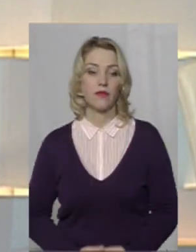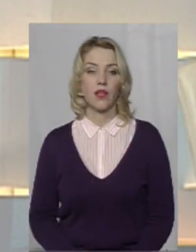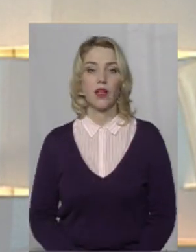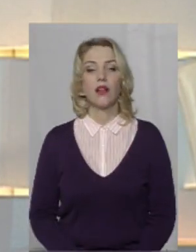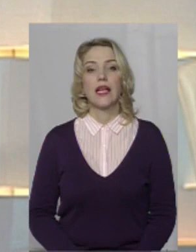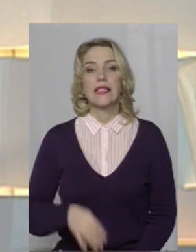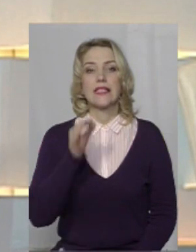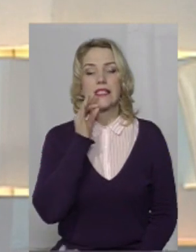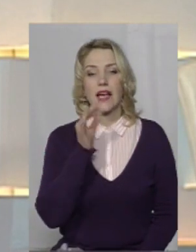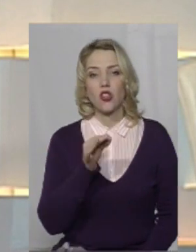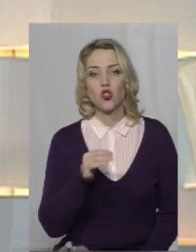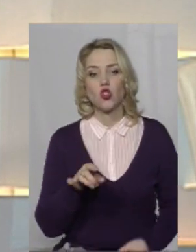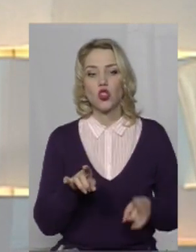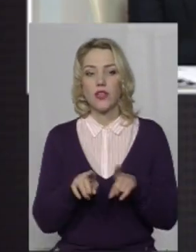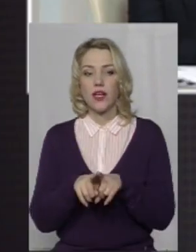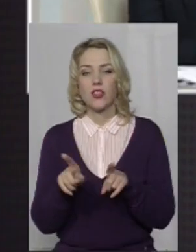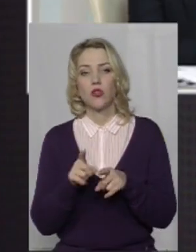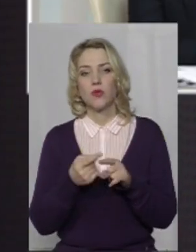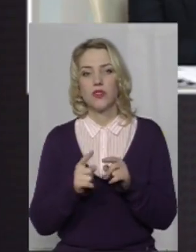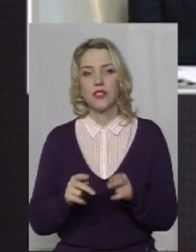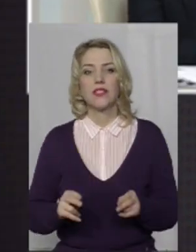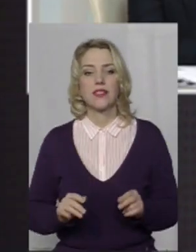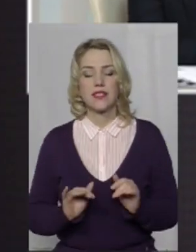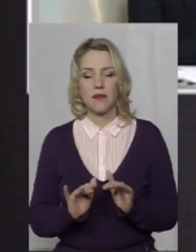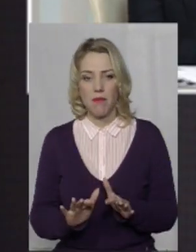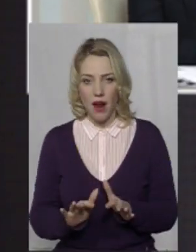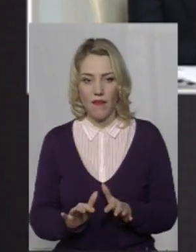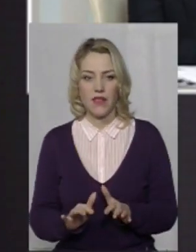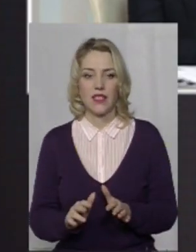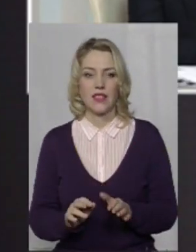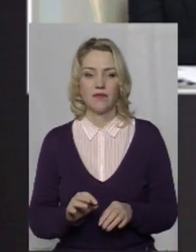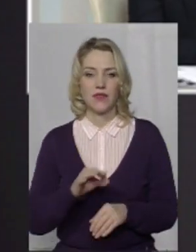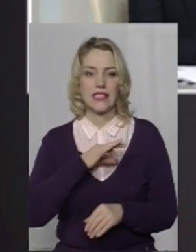Скажу так, що по цій справі слідство триває.